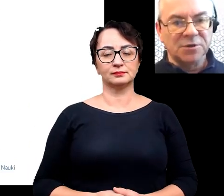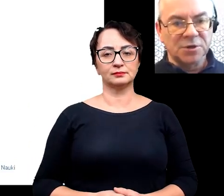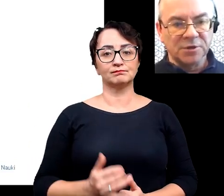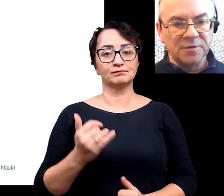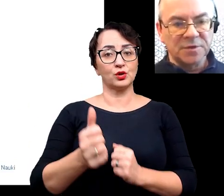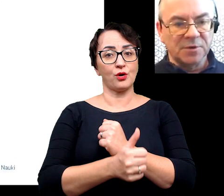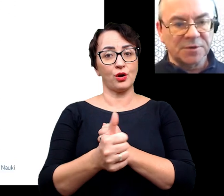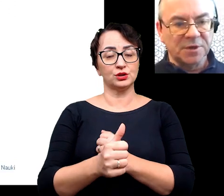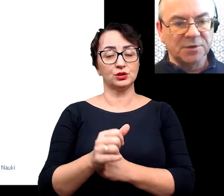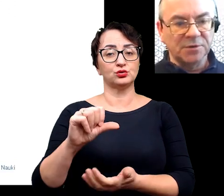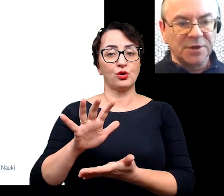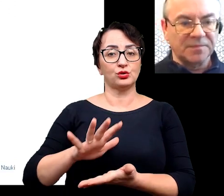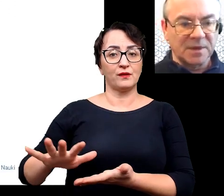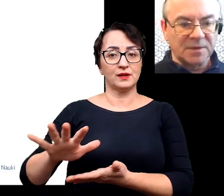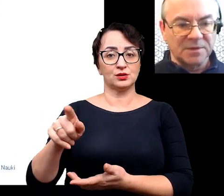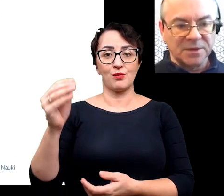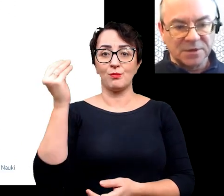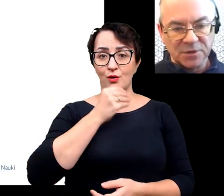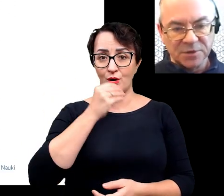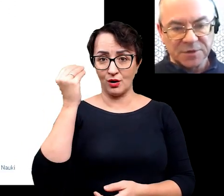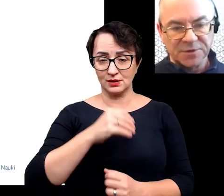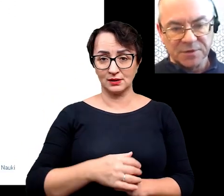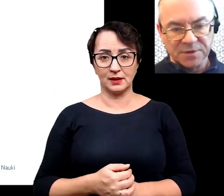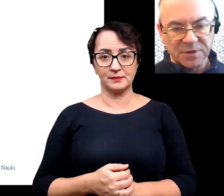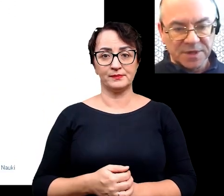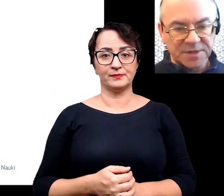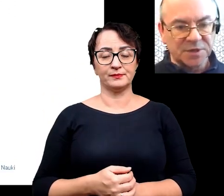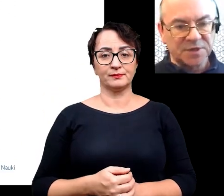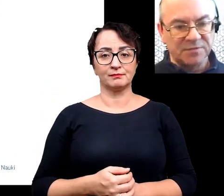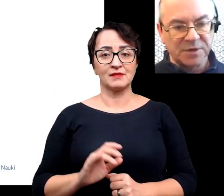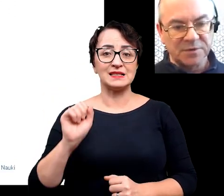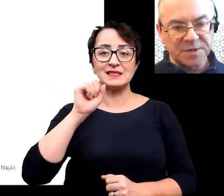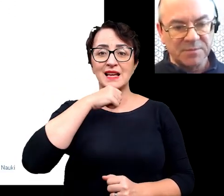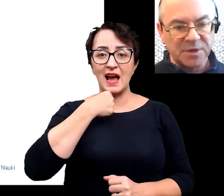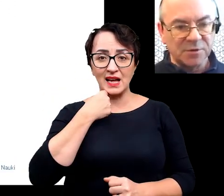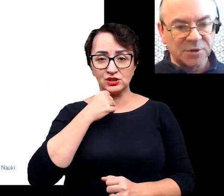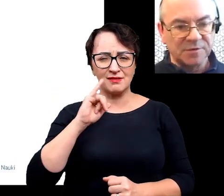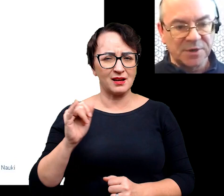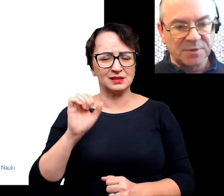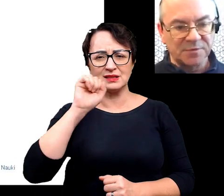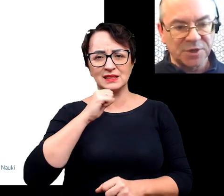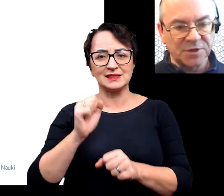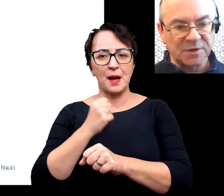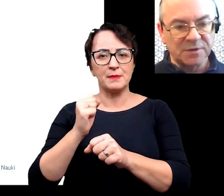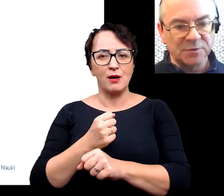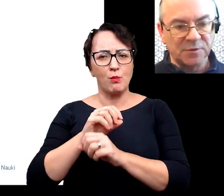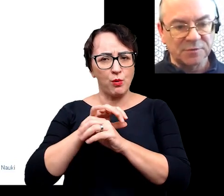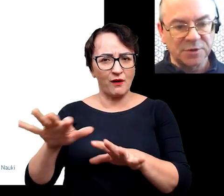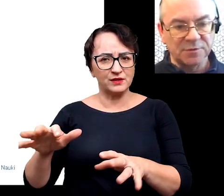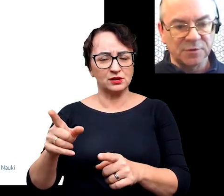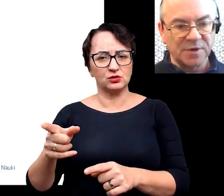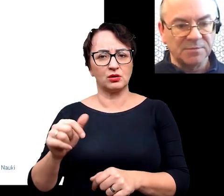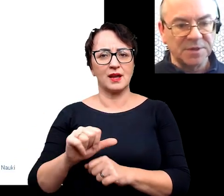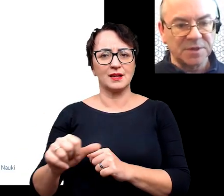Jeżeli chodzi o środowisko morskie, to tutaj tak idąc od tych najstarszych, zawierających skamieniałości w miarę powszechnie,